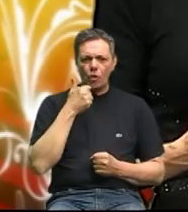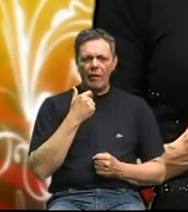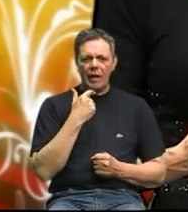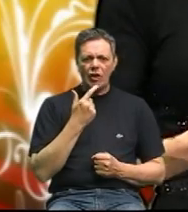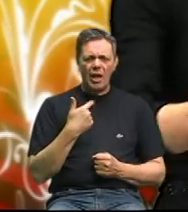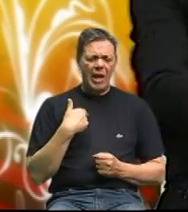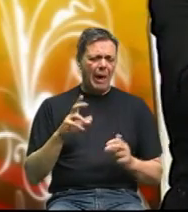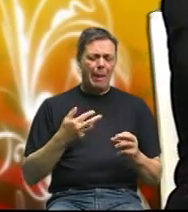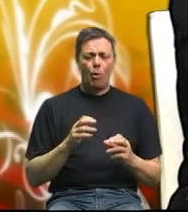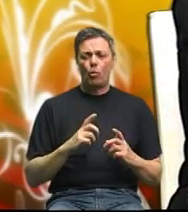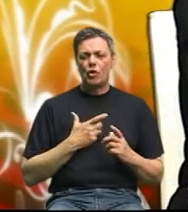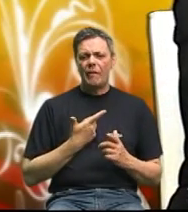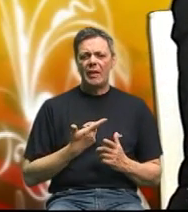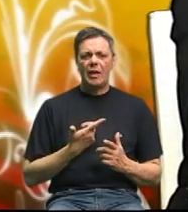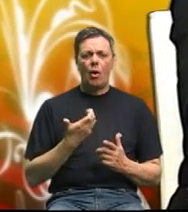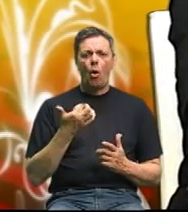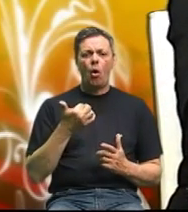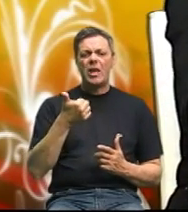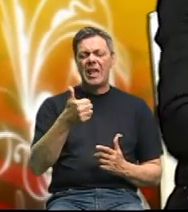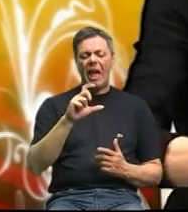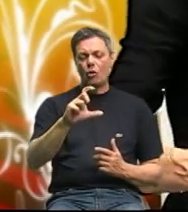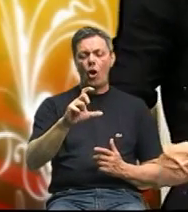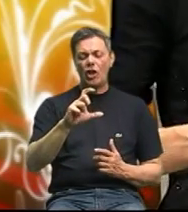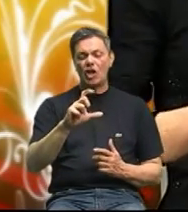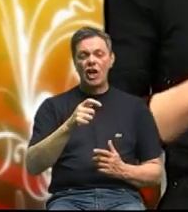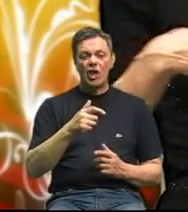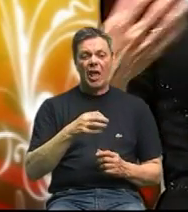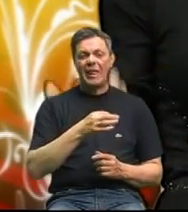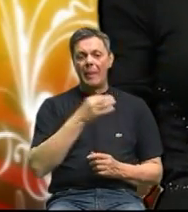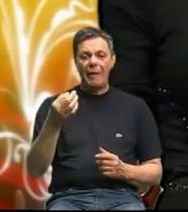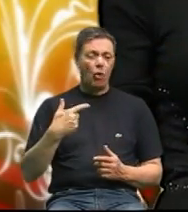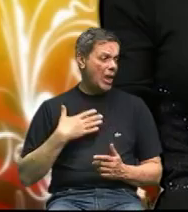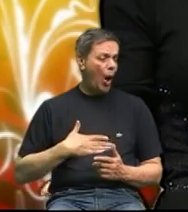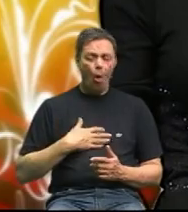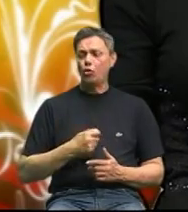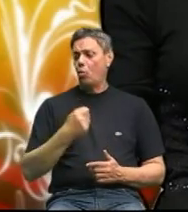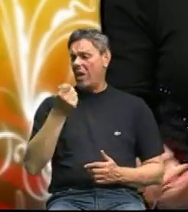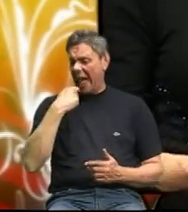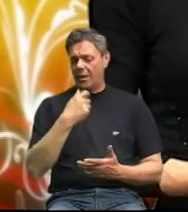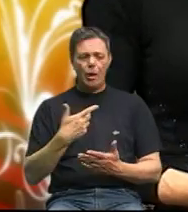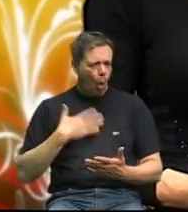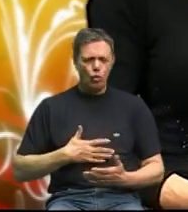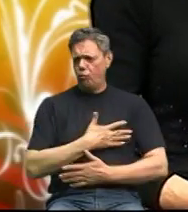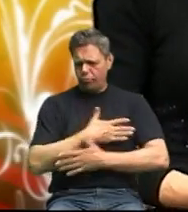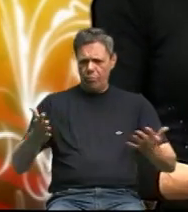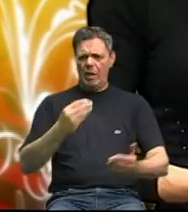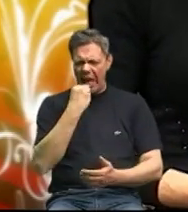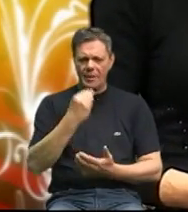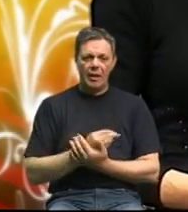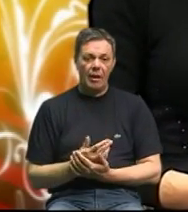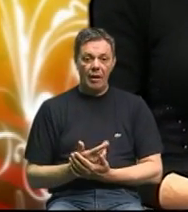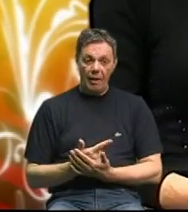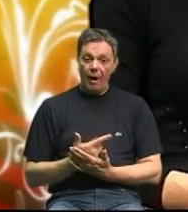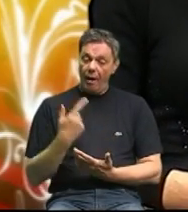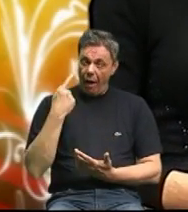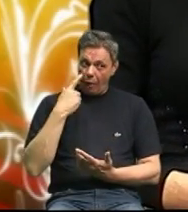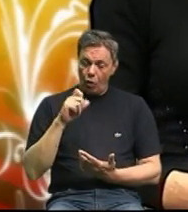mogu živiti o jednoj čaše dnevno ja hoču jest hoču puno jest i kad čovjek